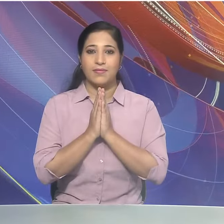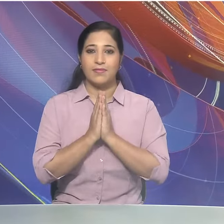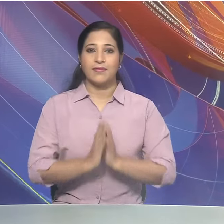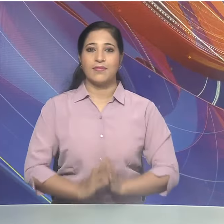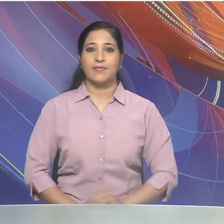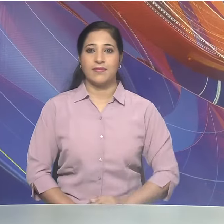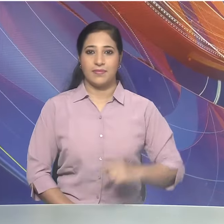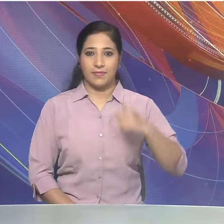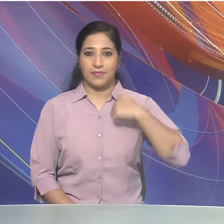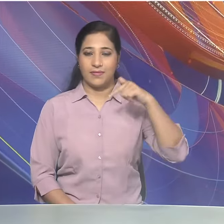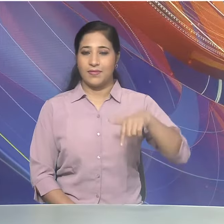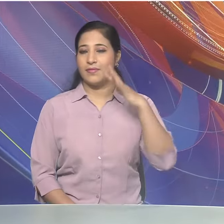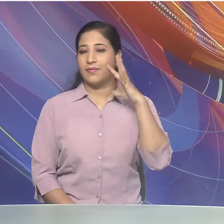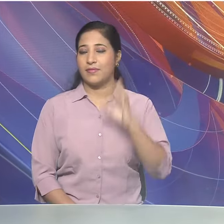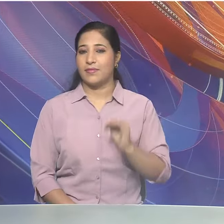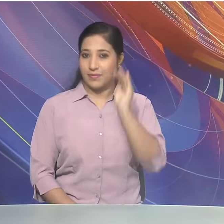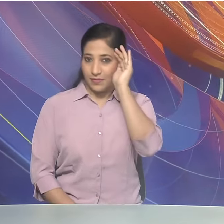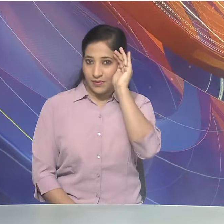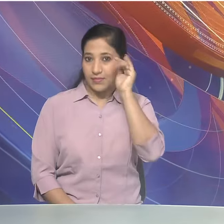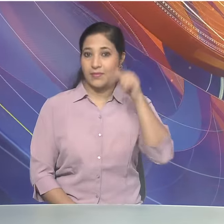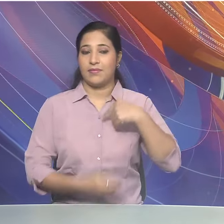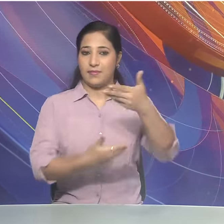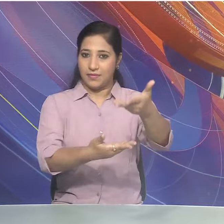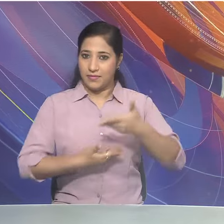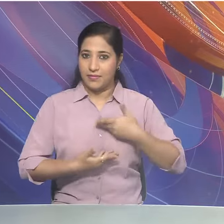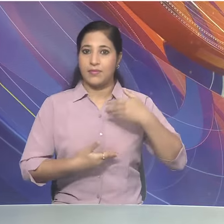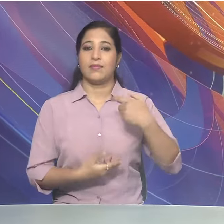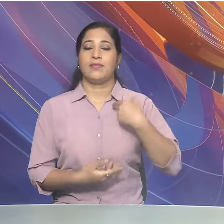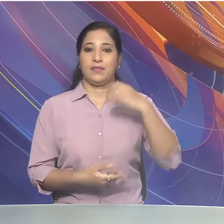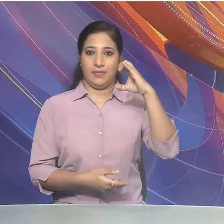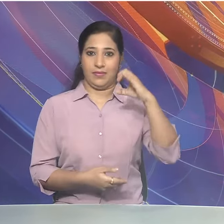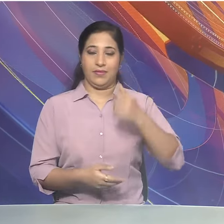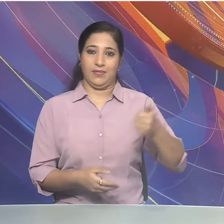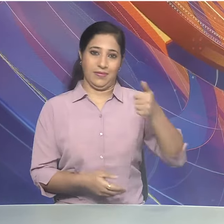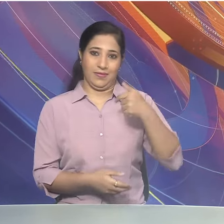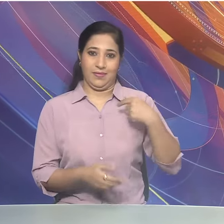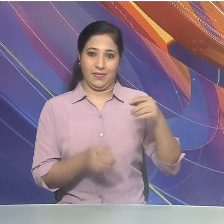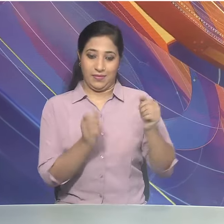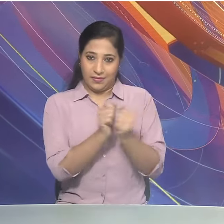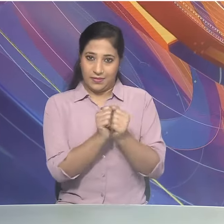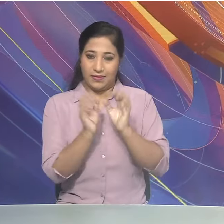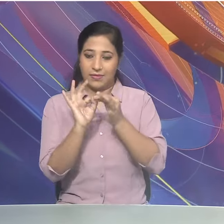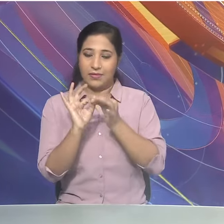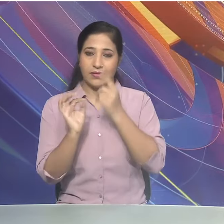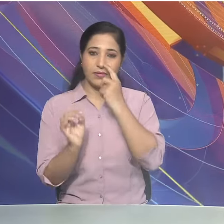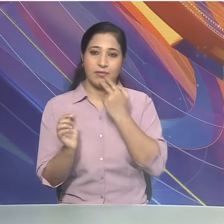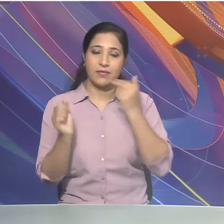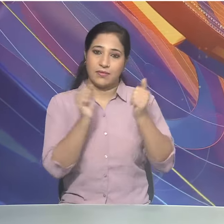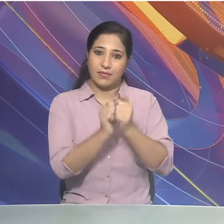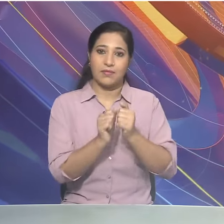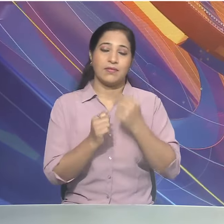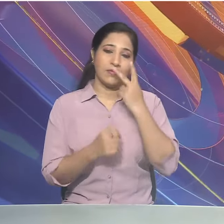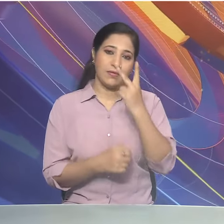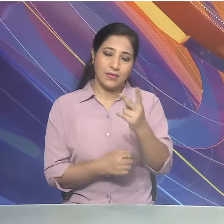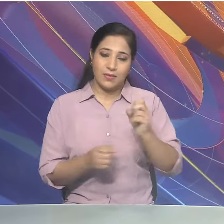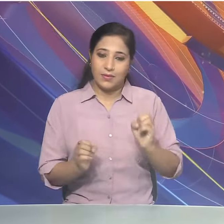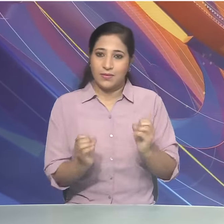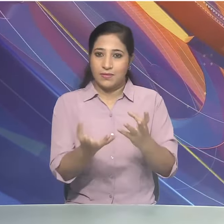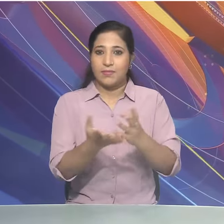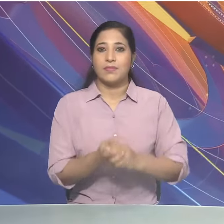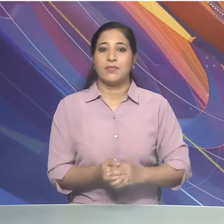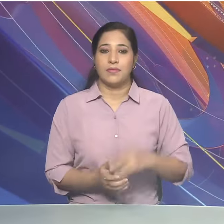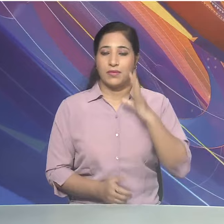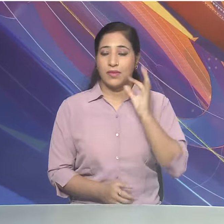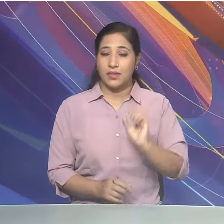नमस्कार, हमारे इस खास बुलेटिन में आपका स्वागत है, मैं हूँ चंदर शेखर जोशी और मेरे साथ हैं मेरी सहयोगी बीना, तो आएए शुरू करते हैं